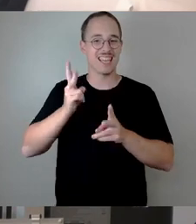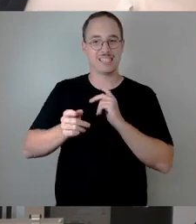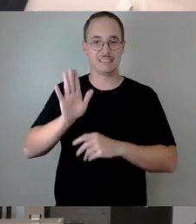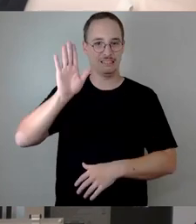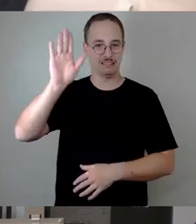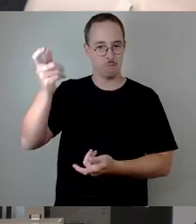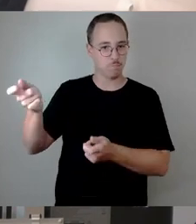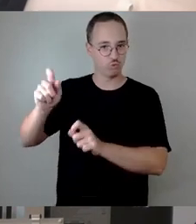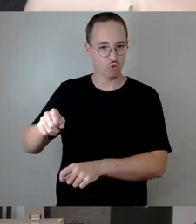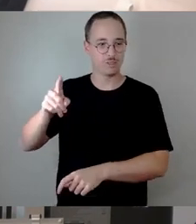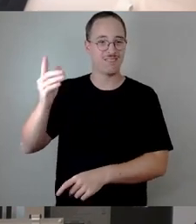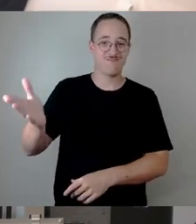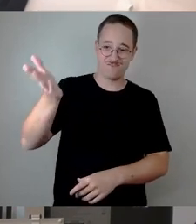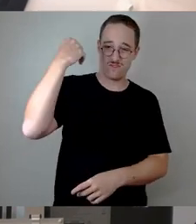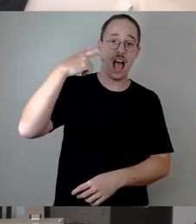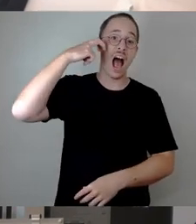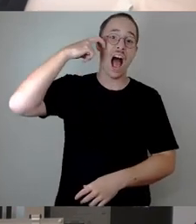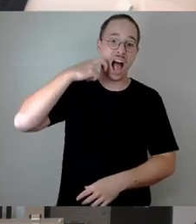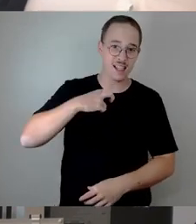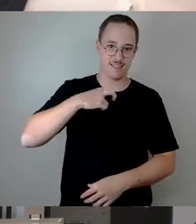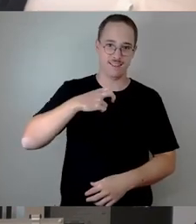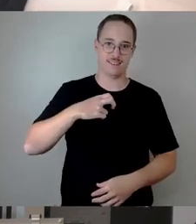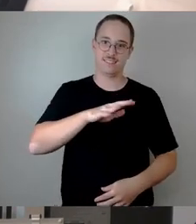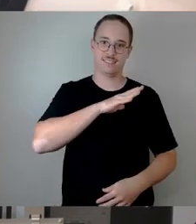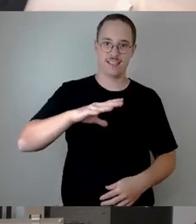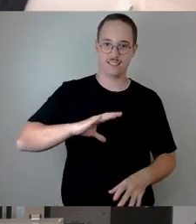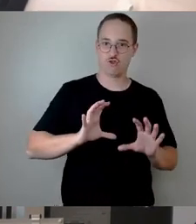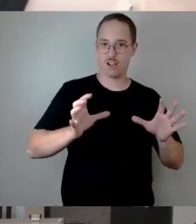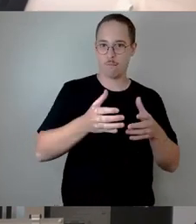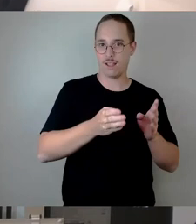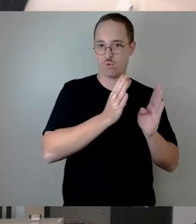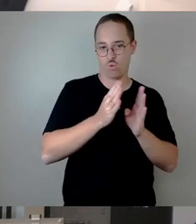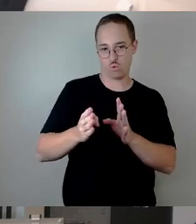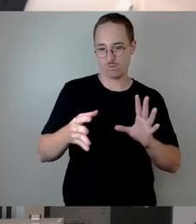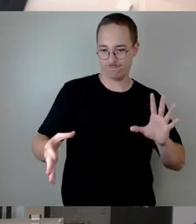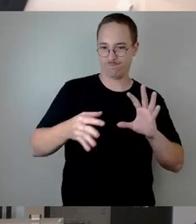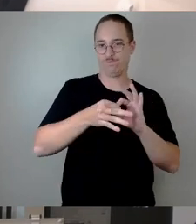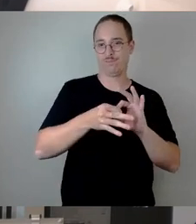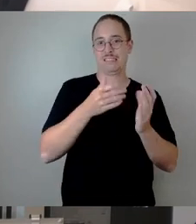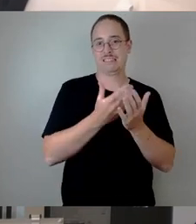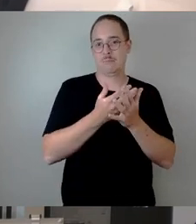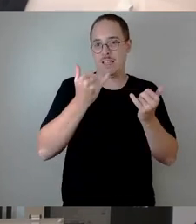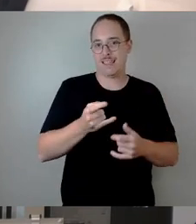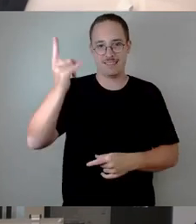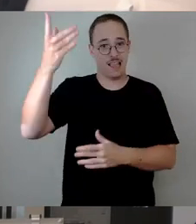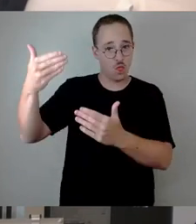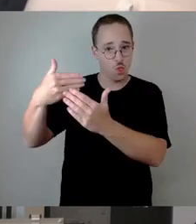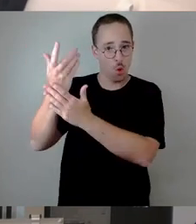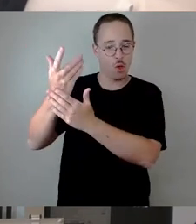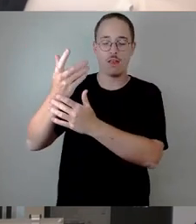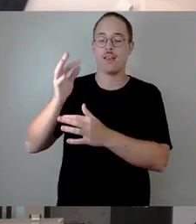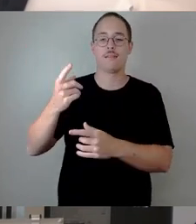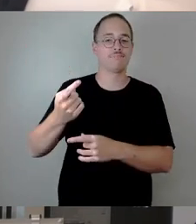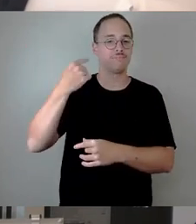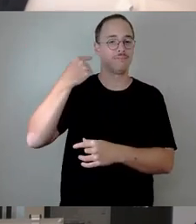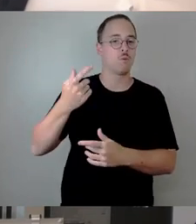Hauptsatzung hergenommen und da steht drin, dass die Größe der Ausschüsse das Stärkeverhältnis zwischen